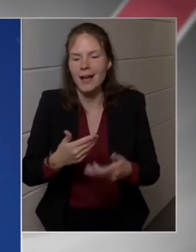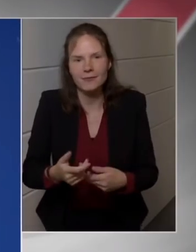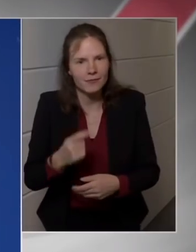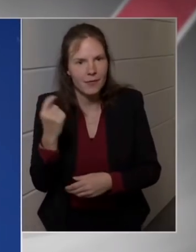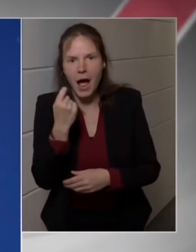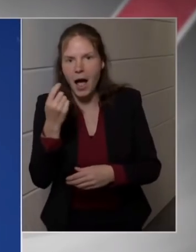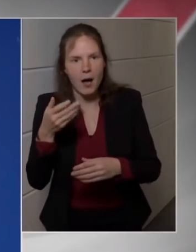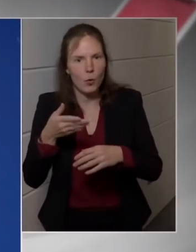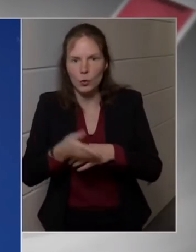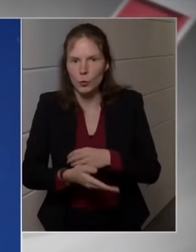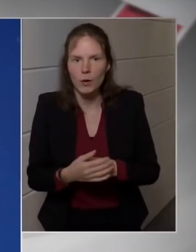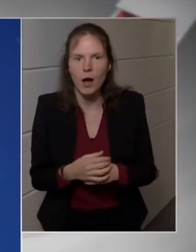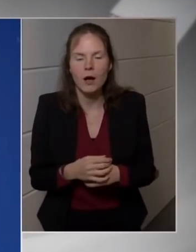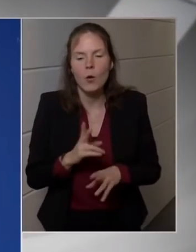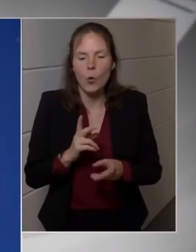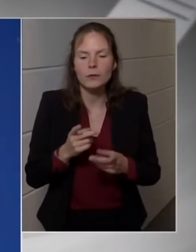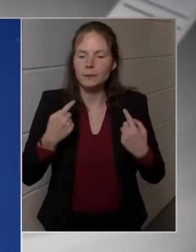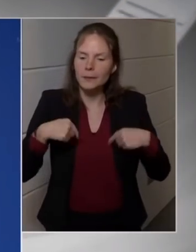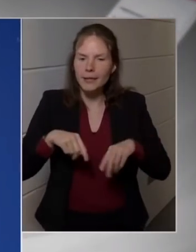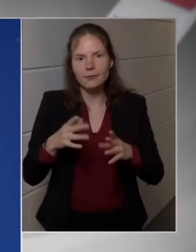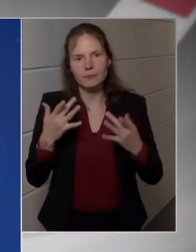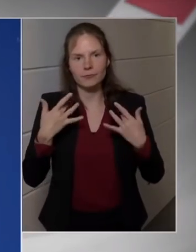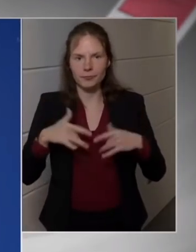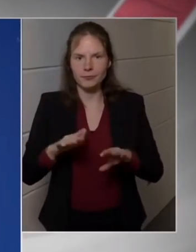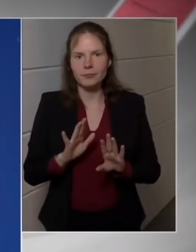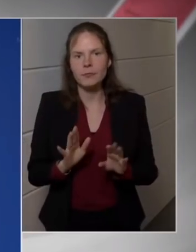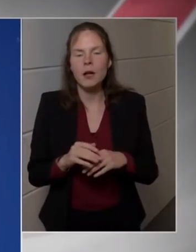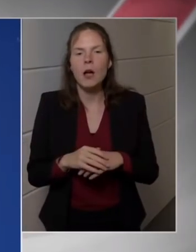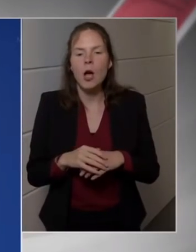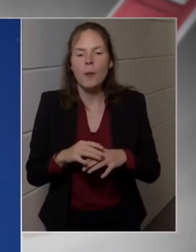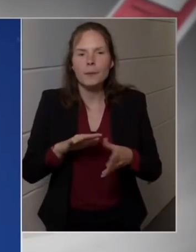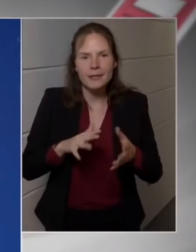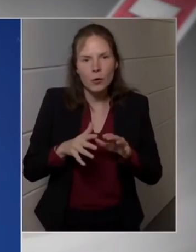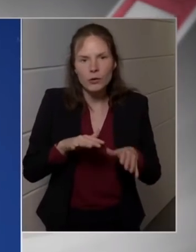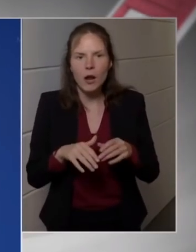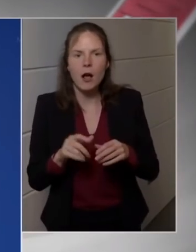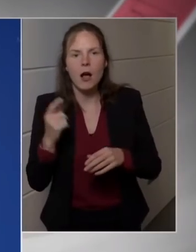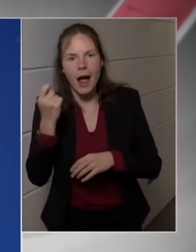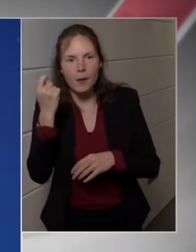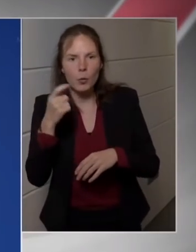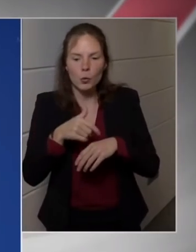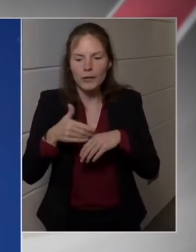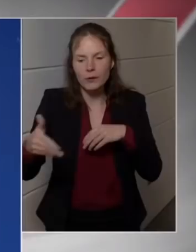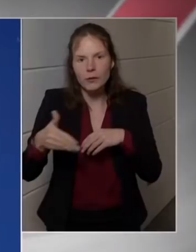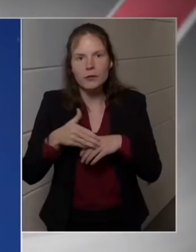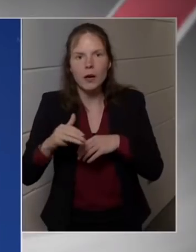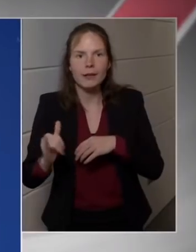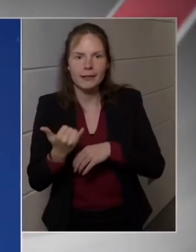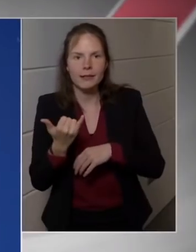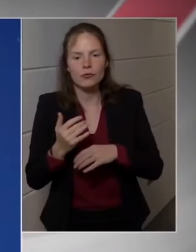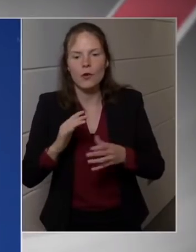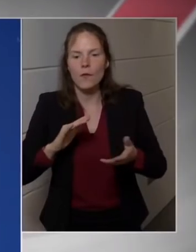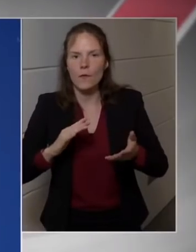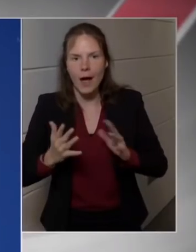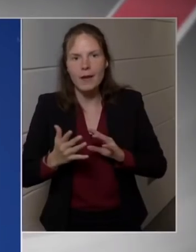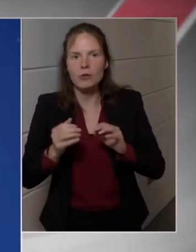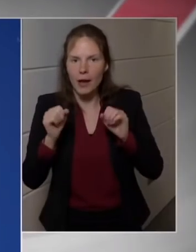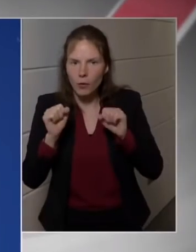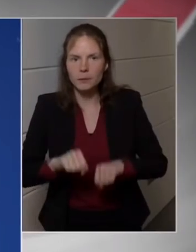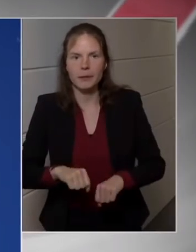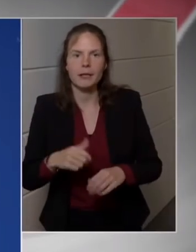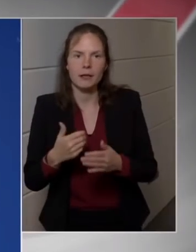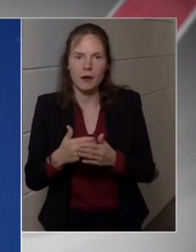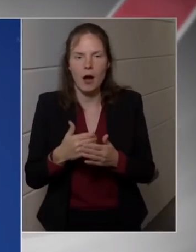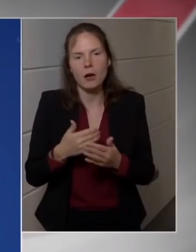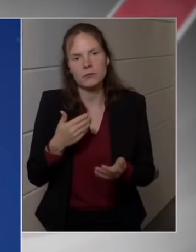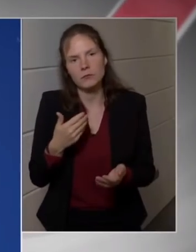ismeretében döntöttek arról, hogy Magyarország tegyen meg mindent annak érdekében, hogy ne soddódjon bele a háborúba, hogy kimaradjunk ebből a